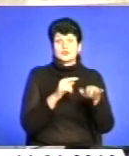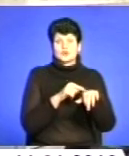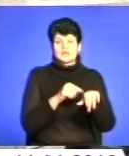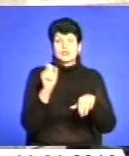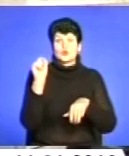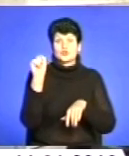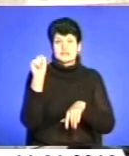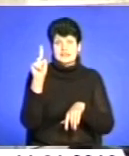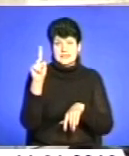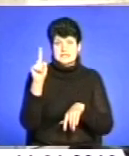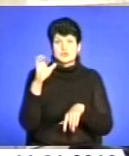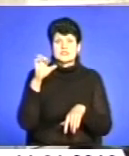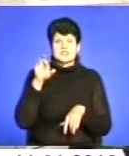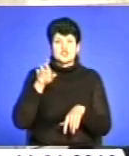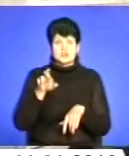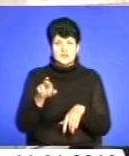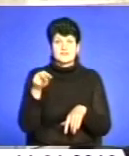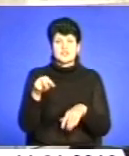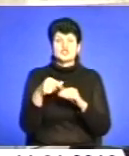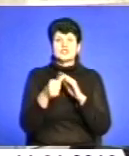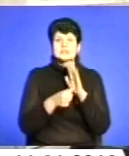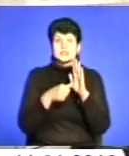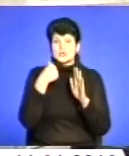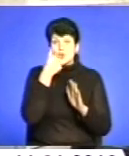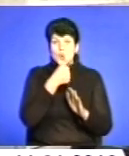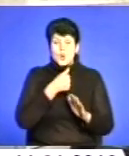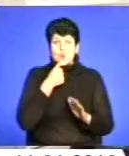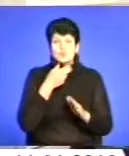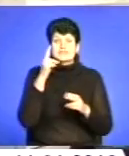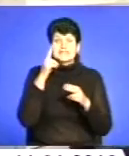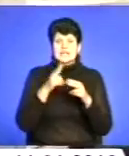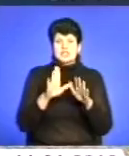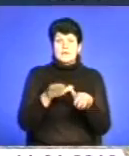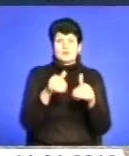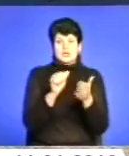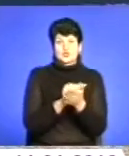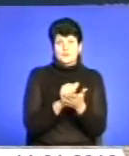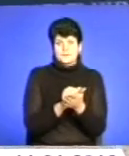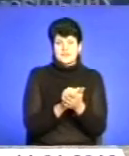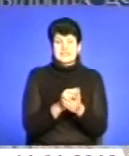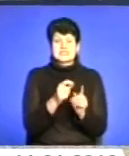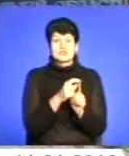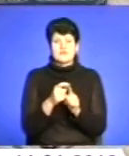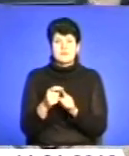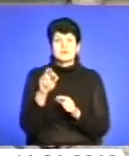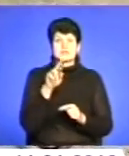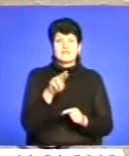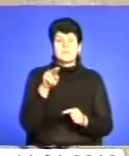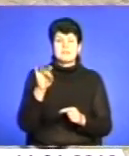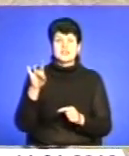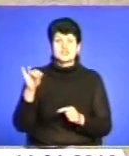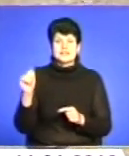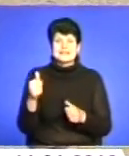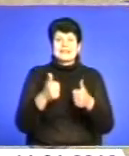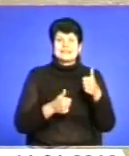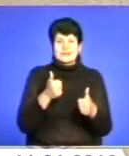січня 2016 року закінчення подачі. За словами Ярослава Печериці, тендер, в